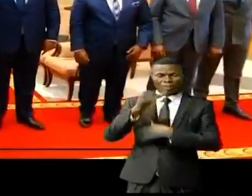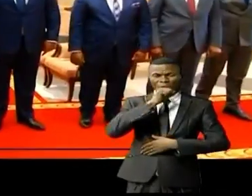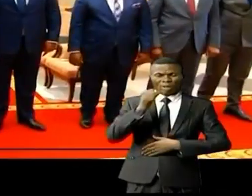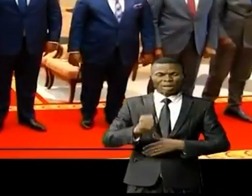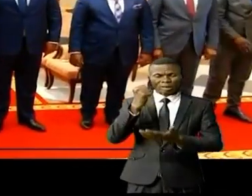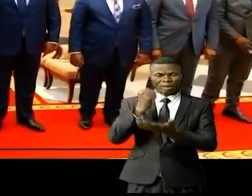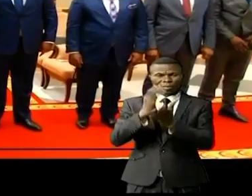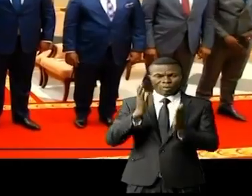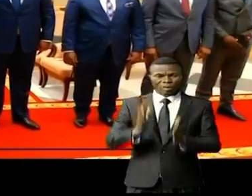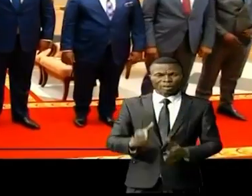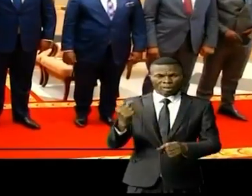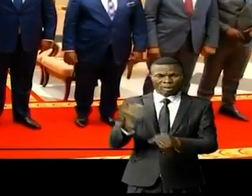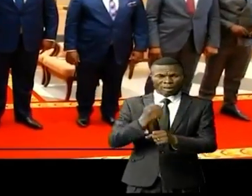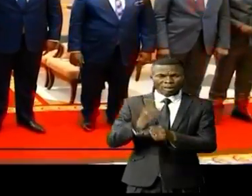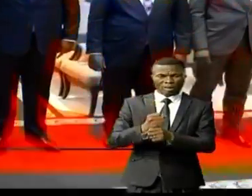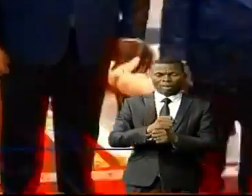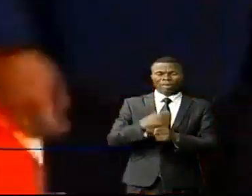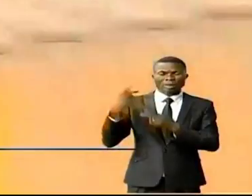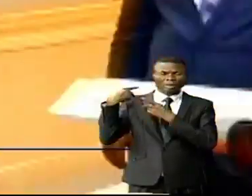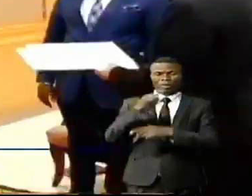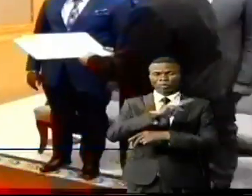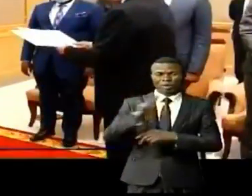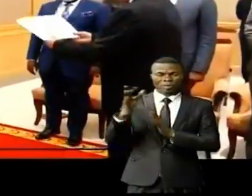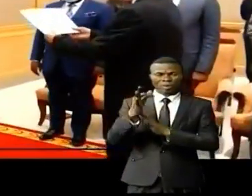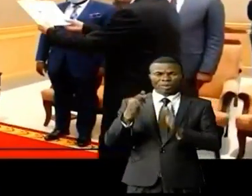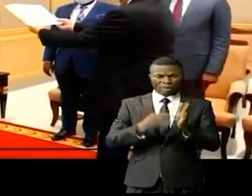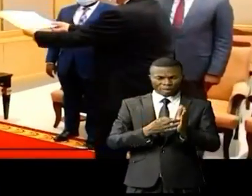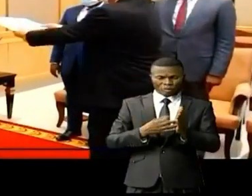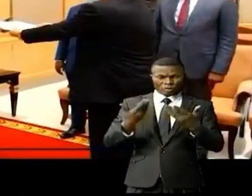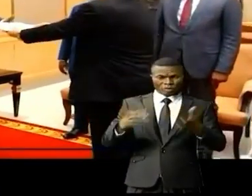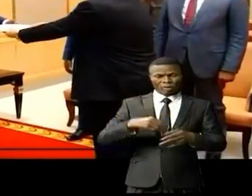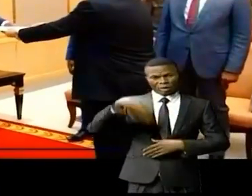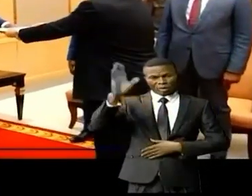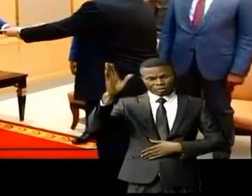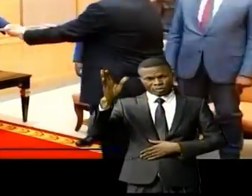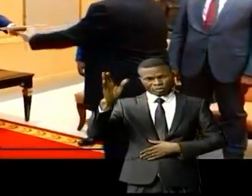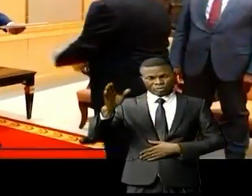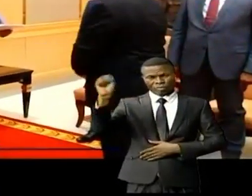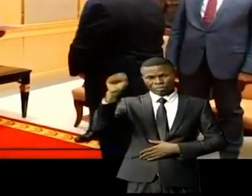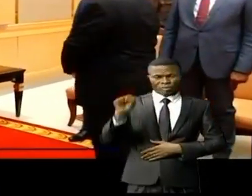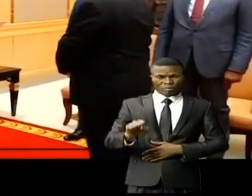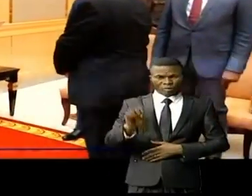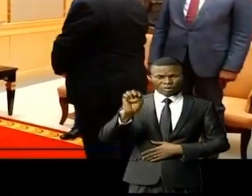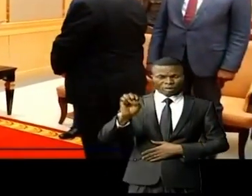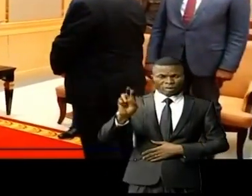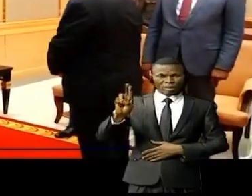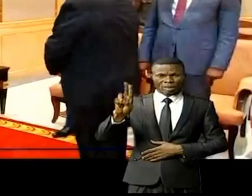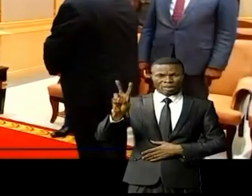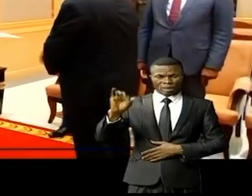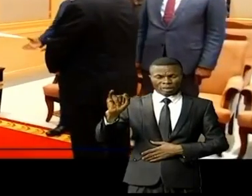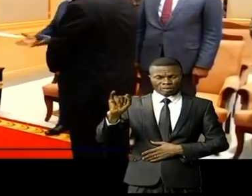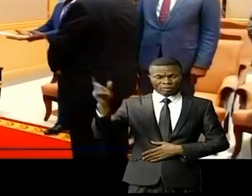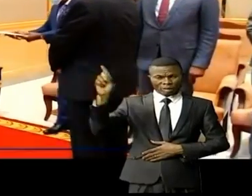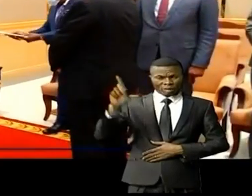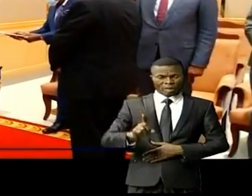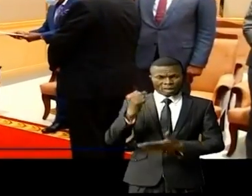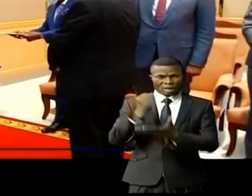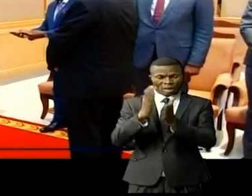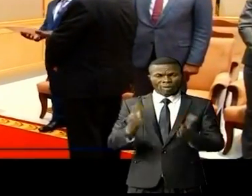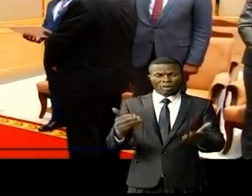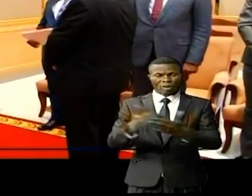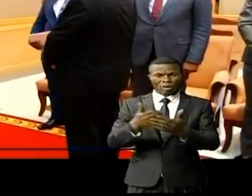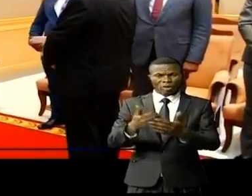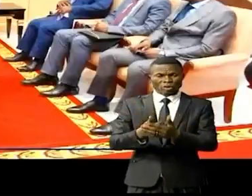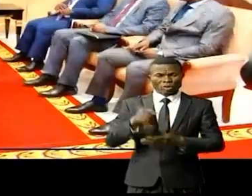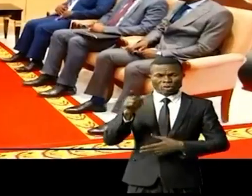en poste depuis 2018. La Serbie n'est pas en reste. sera désormais représentée en RDC par Mirol-Jules